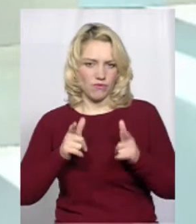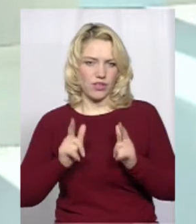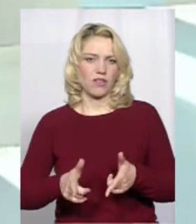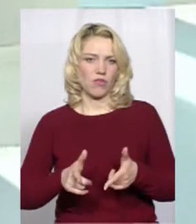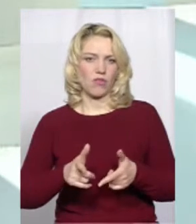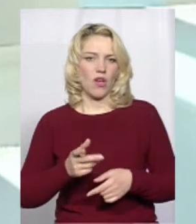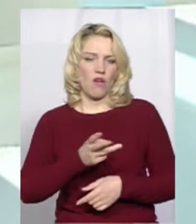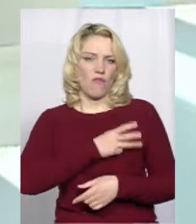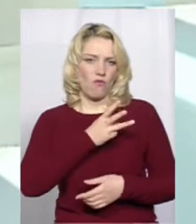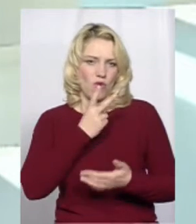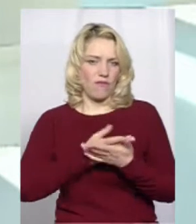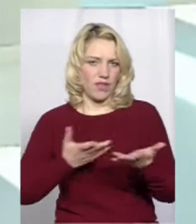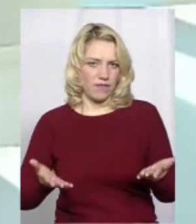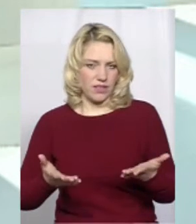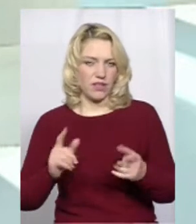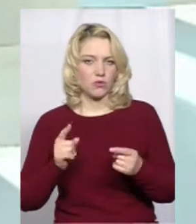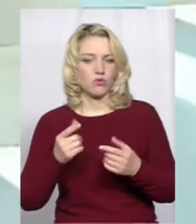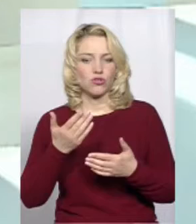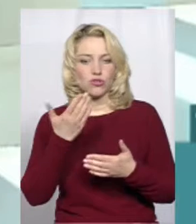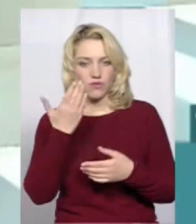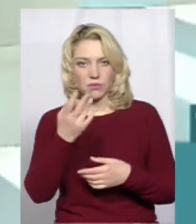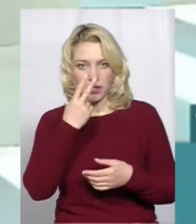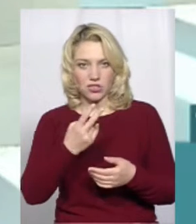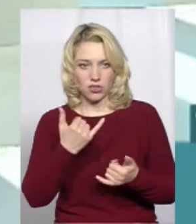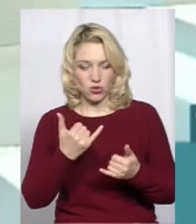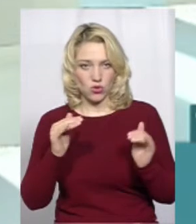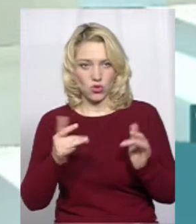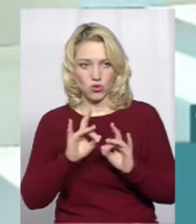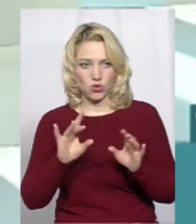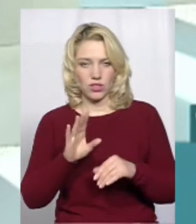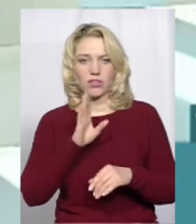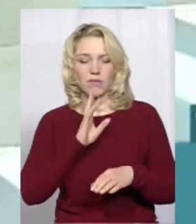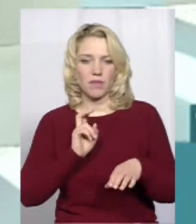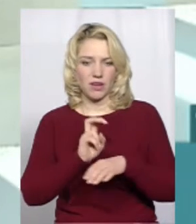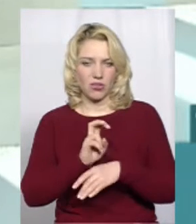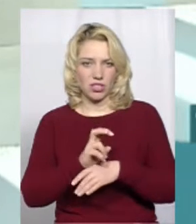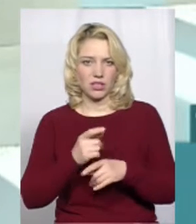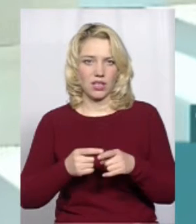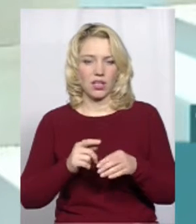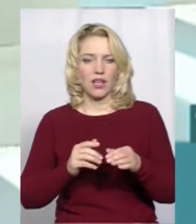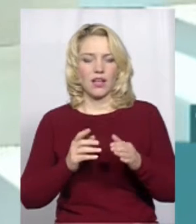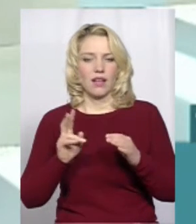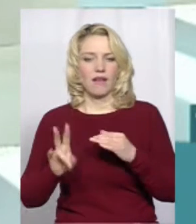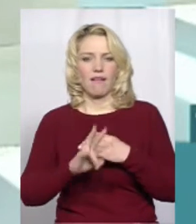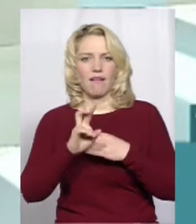Тому що ми бачили сьогодні сюжет і прихожанка храму всіх святих землі